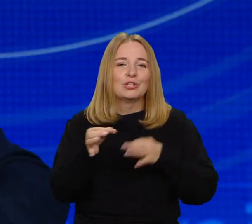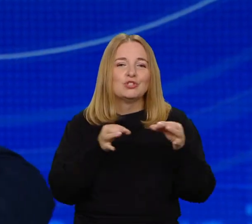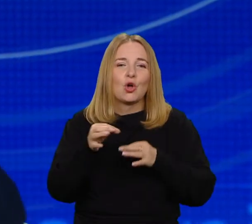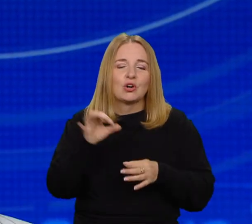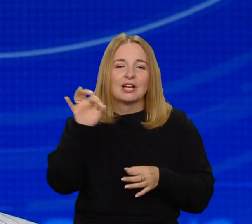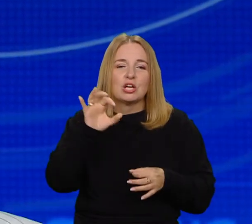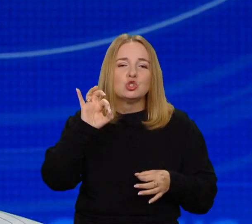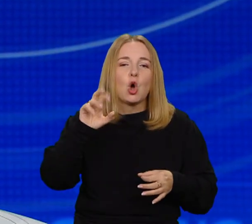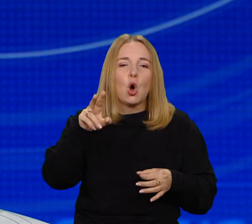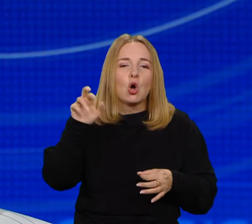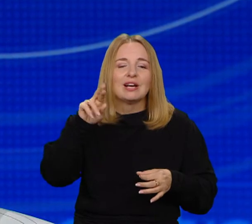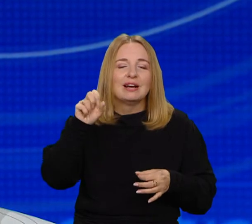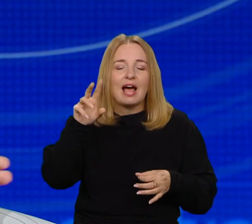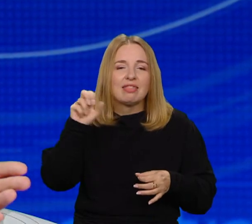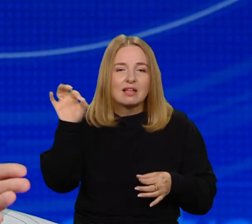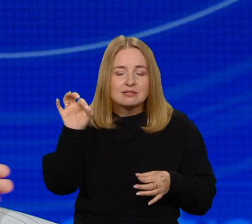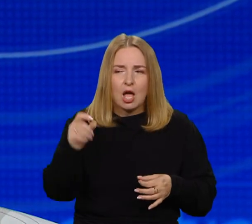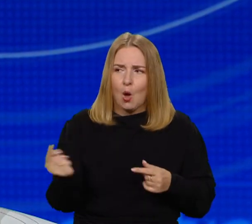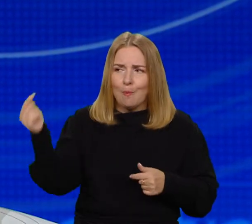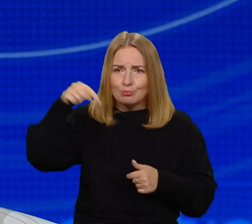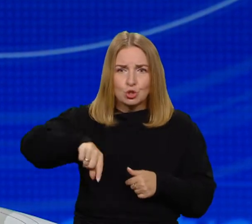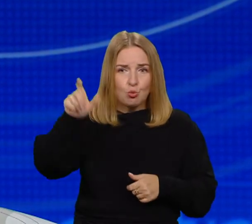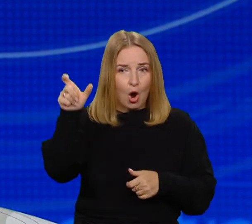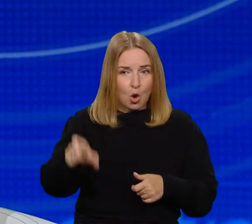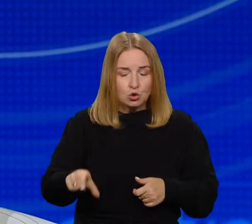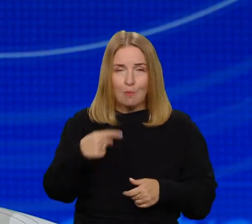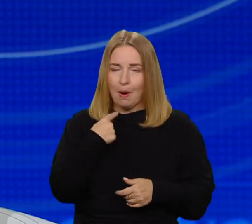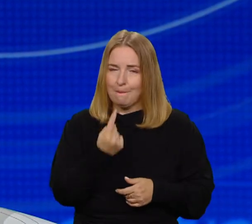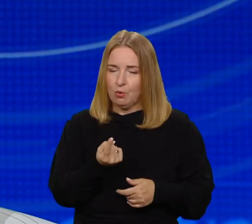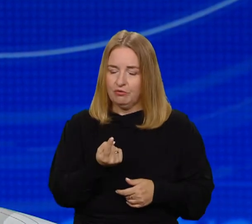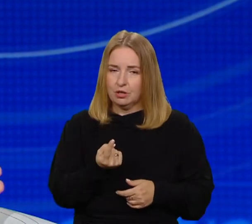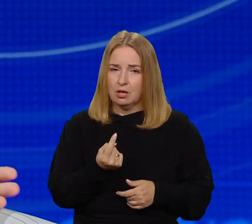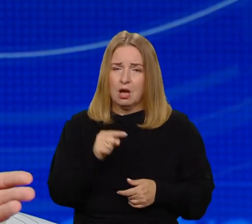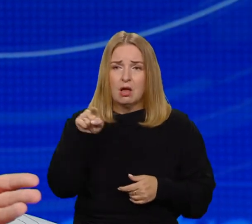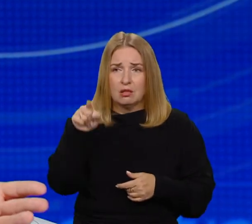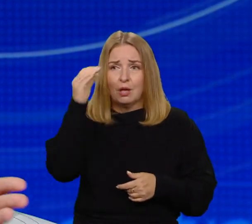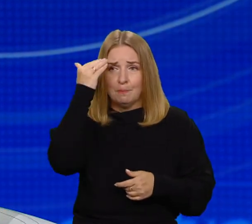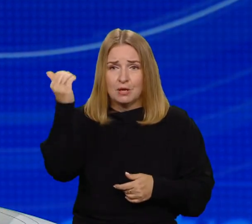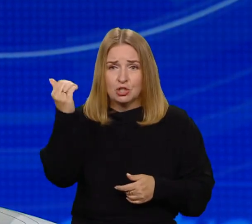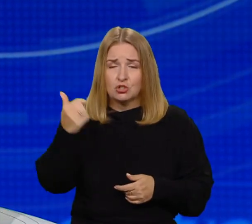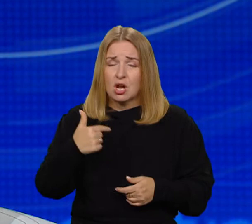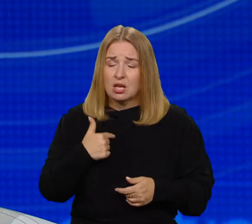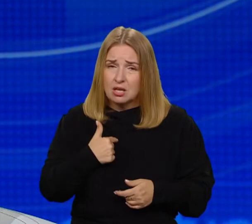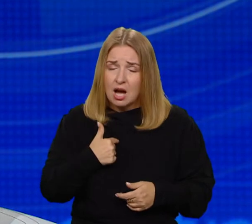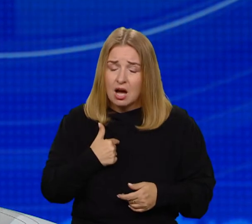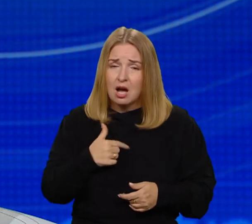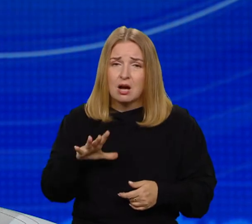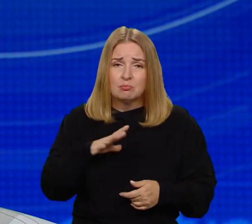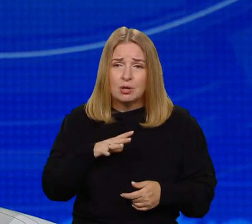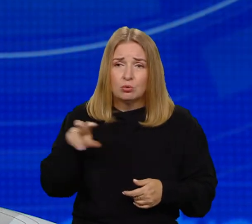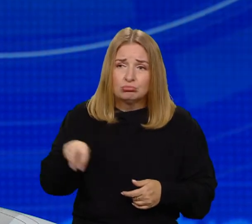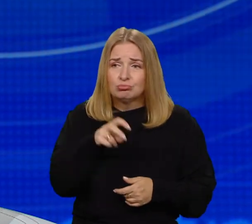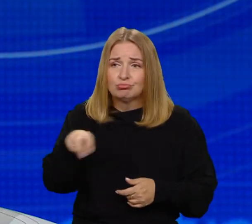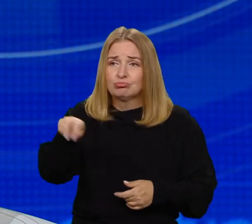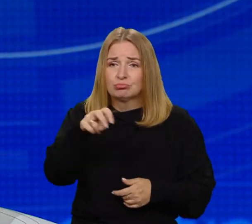rozgoryczony człowiek i mówi, mistrzu, wędrowałem przez całe życie w poszukiwaniu mądrości, ale